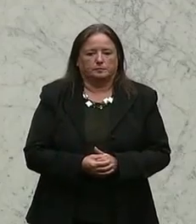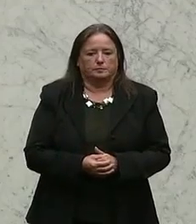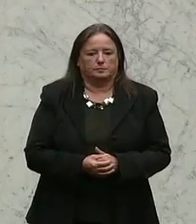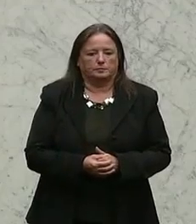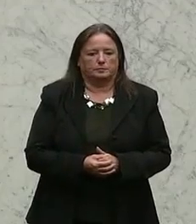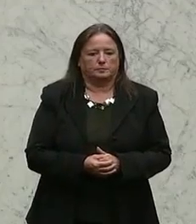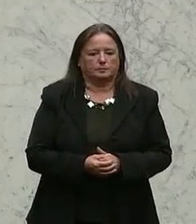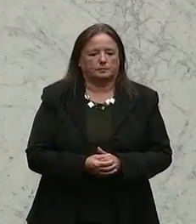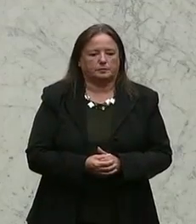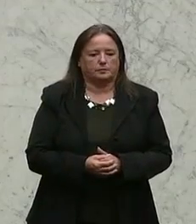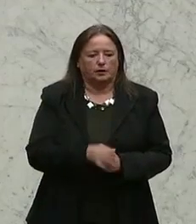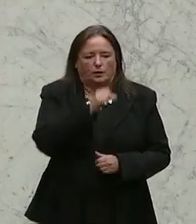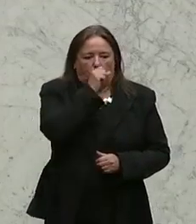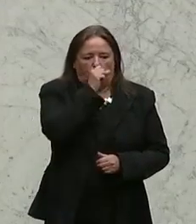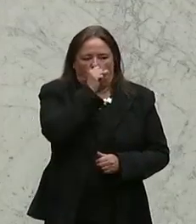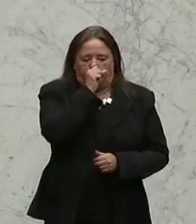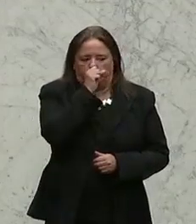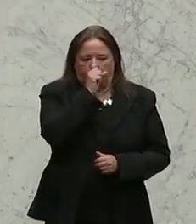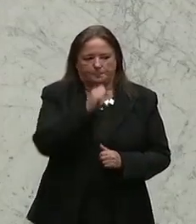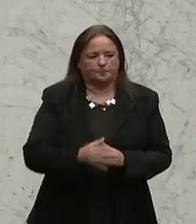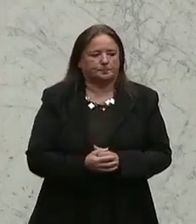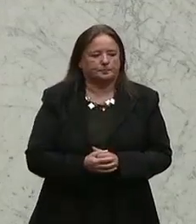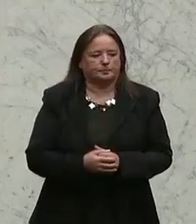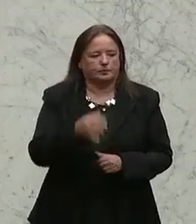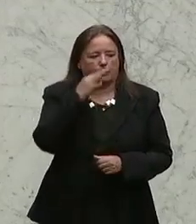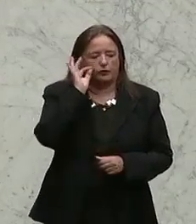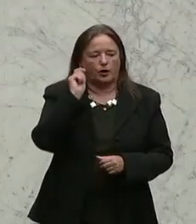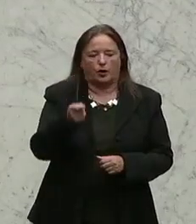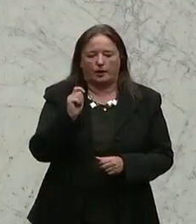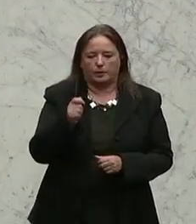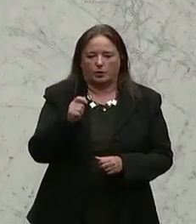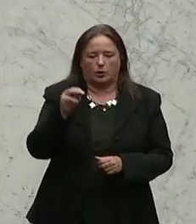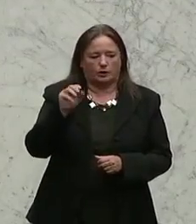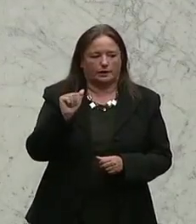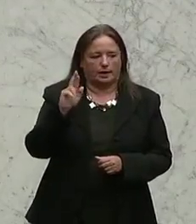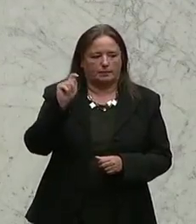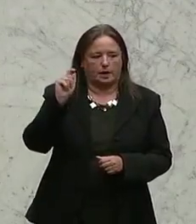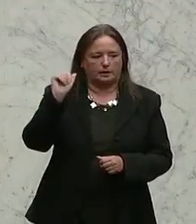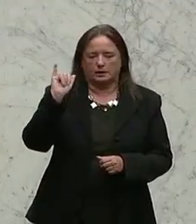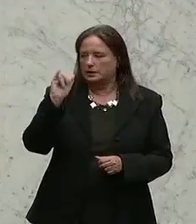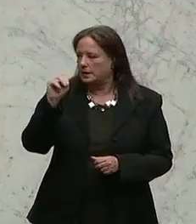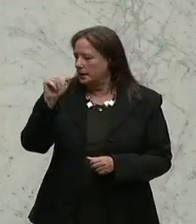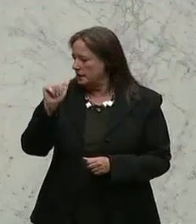Bildungsutopie, kritisiert Wendelin Mölzer von der FPÖ. Bei der Reform besteht die Gefahr, dass nichts Gutes herauskommt. Martina Disney-Wendelin